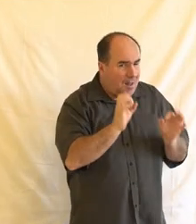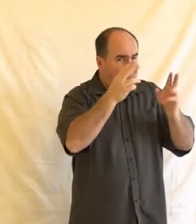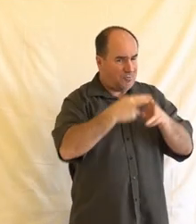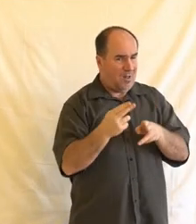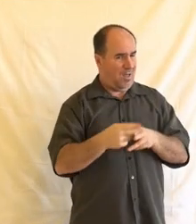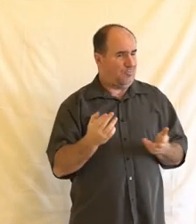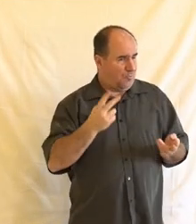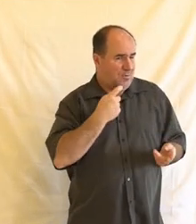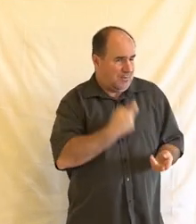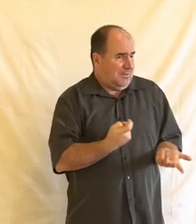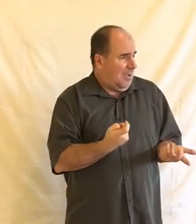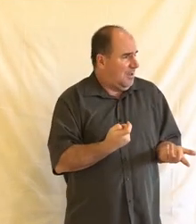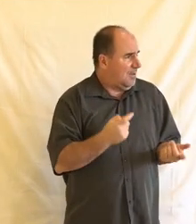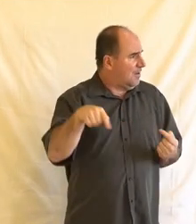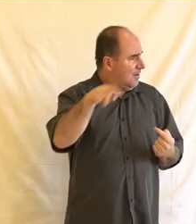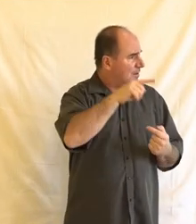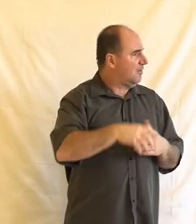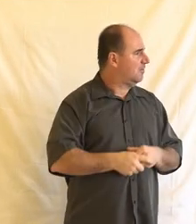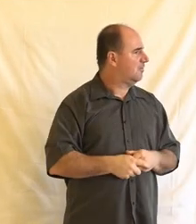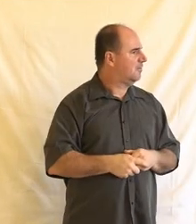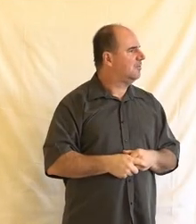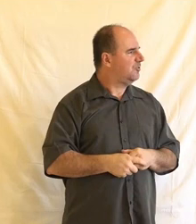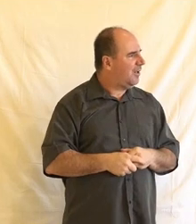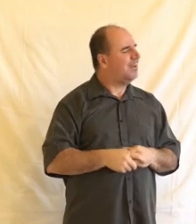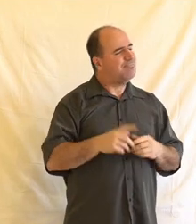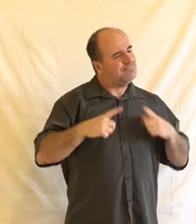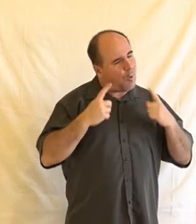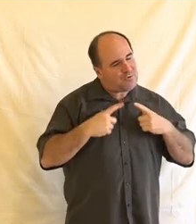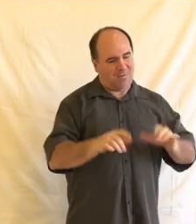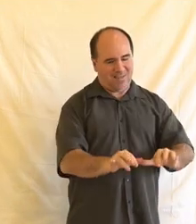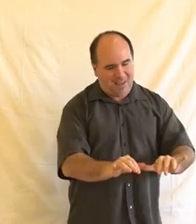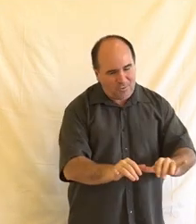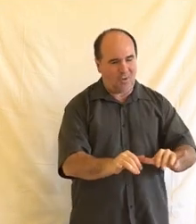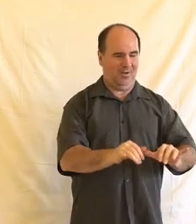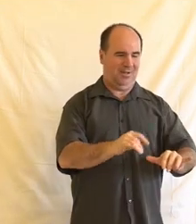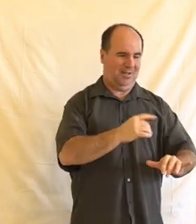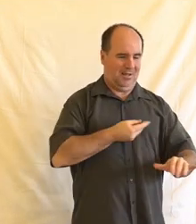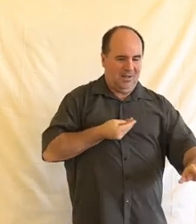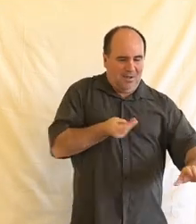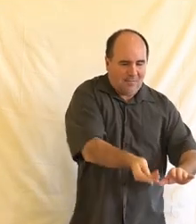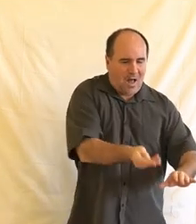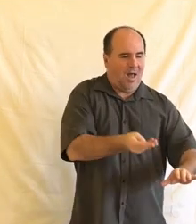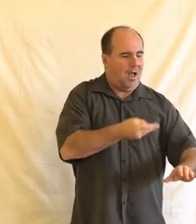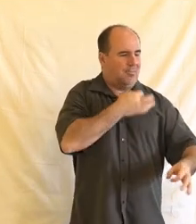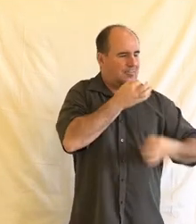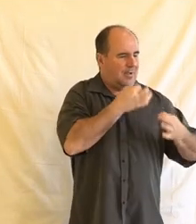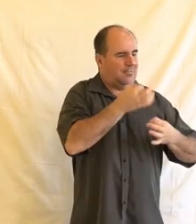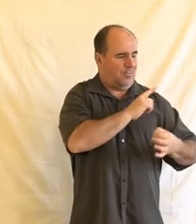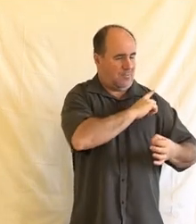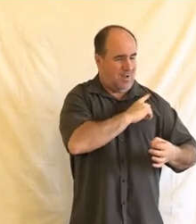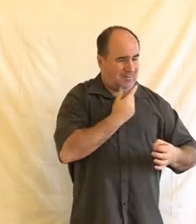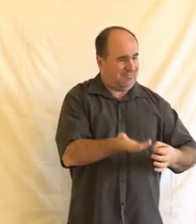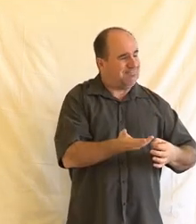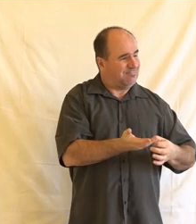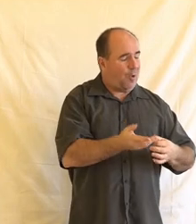nám taky ale to použití těch technologií vlastně nastavuje jakoby falešnou možnost volby